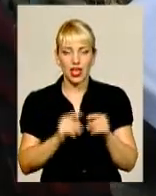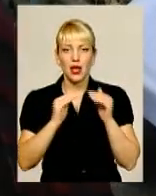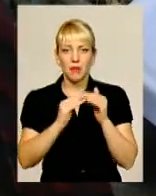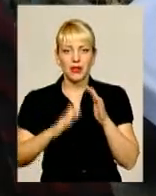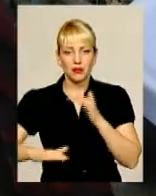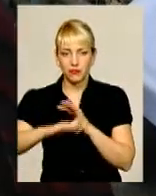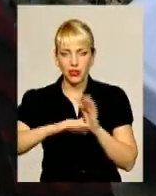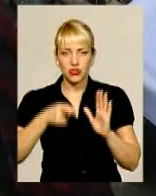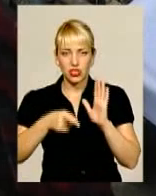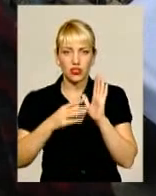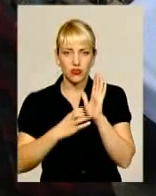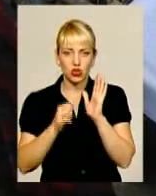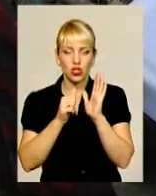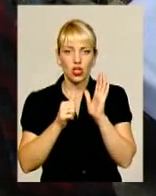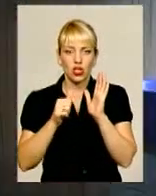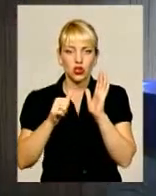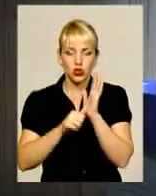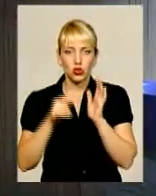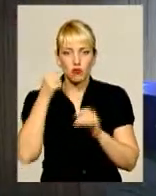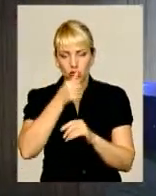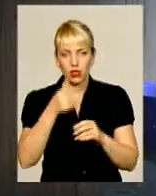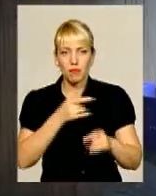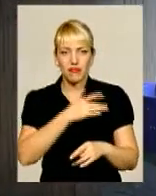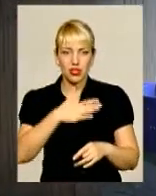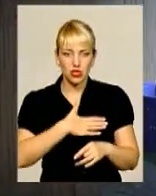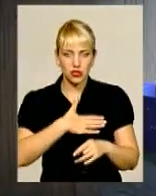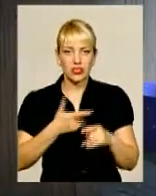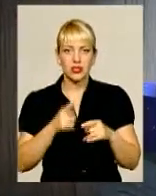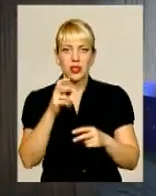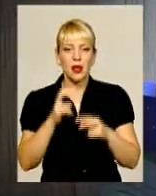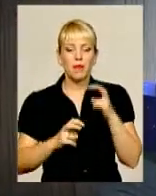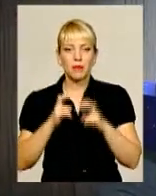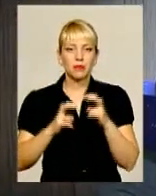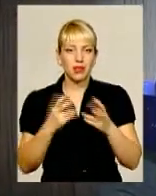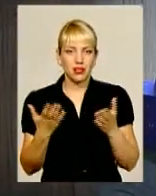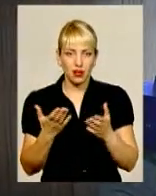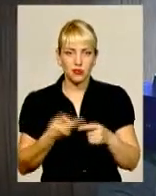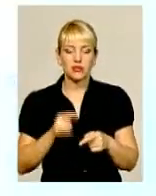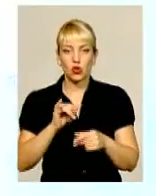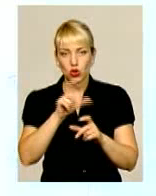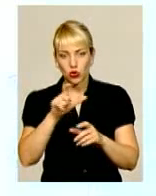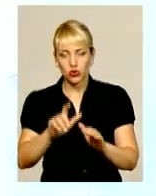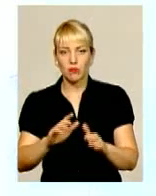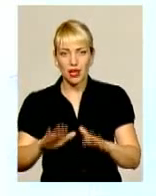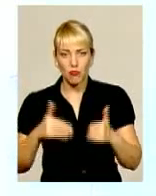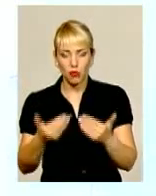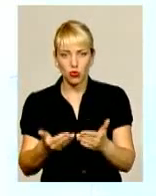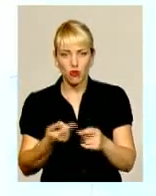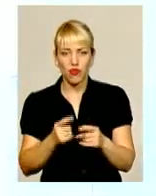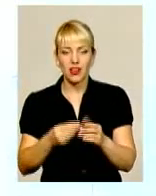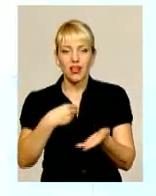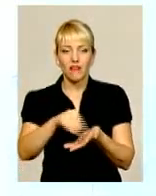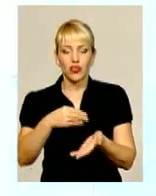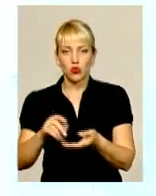1996 році приватизувало одне з трьох підприємств-спорядників. Людям запропонували викупити кімнати. Проте встановлена